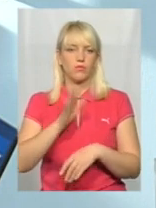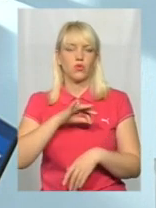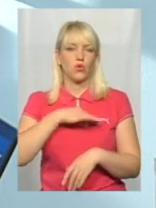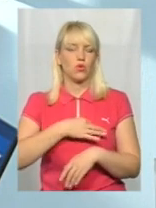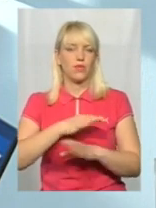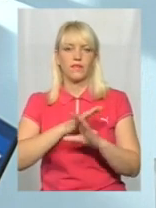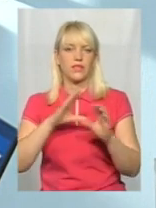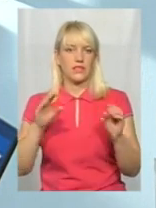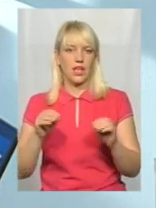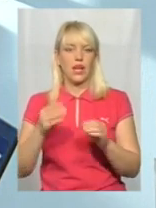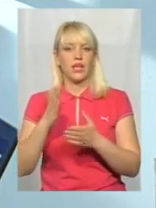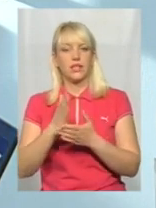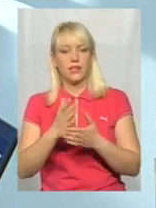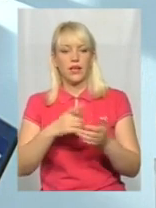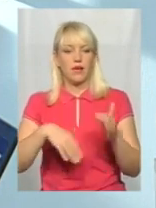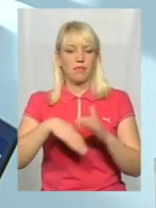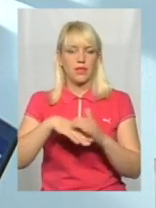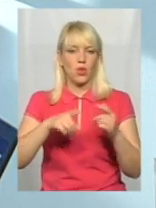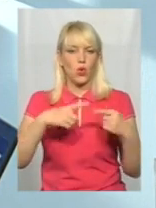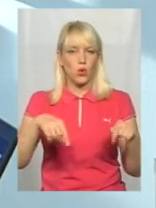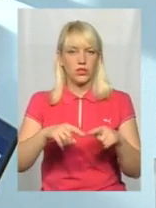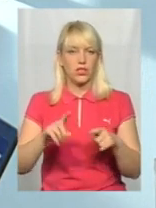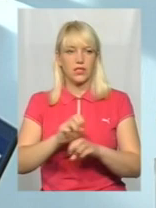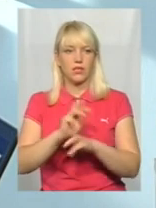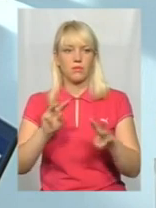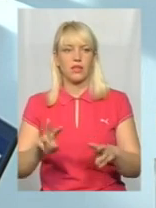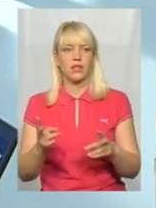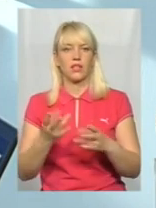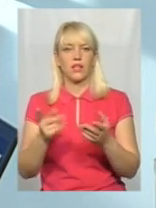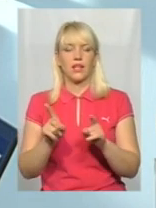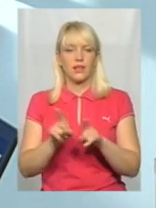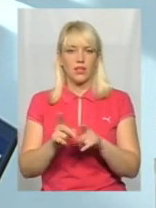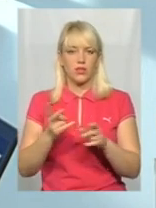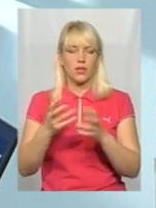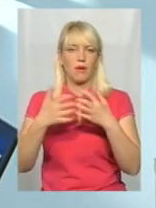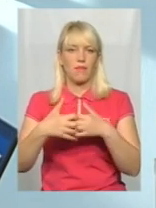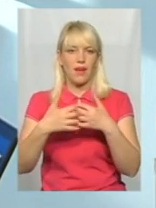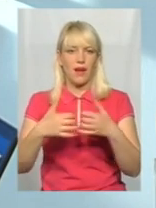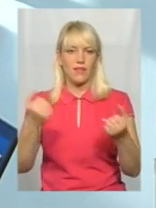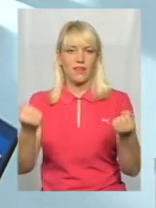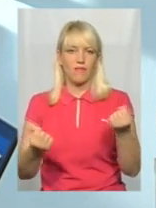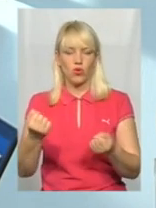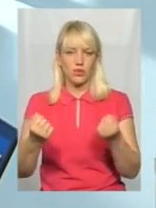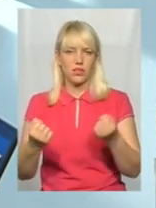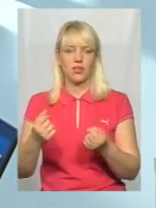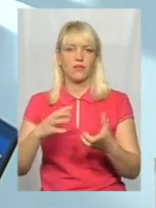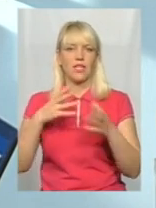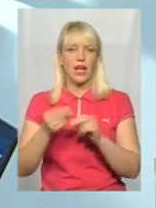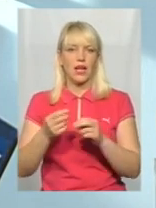Є підрозділи забезпечення, нам також потрібні і механіки водії, і взагалі механіки,